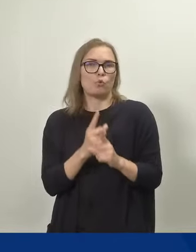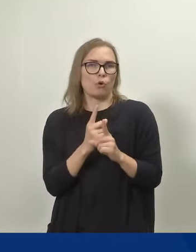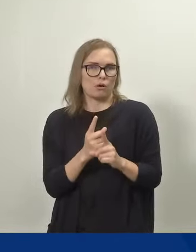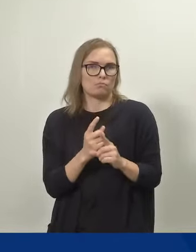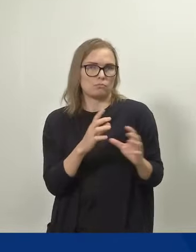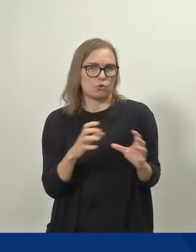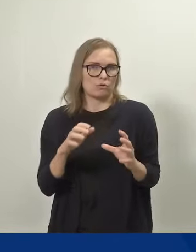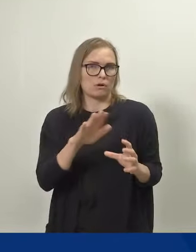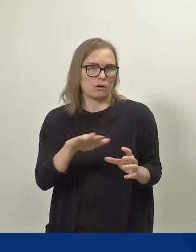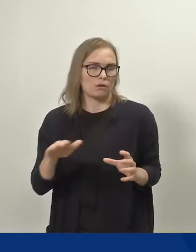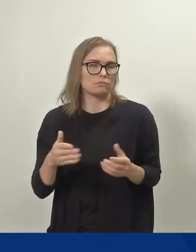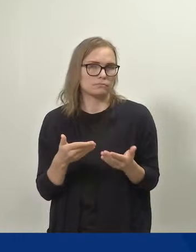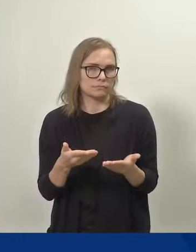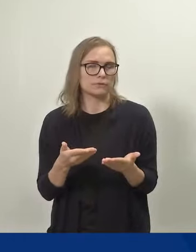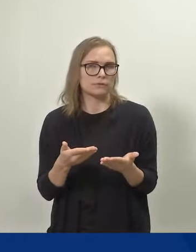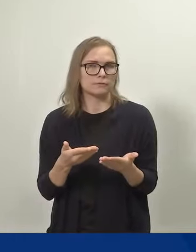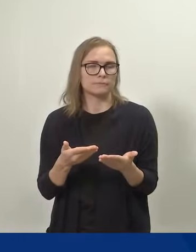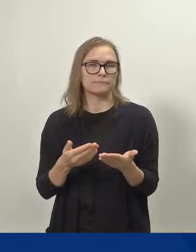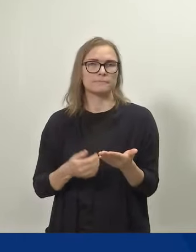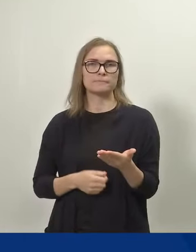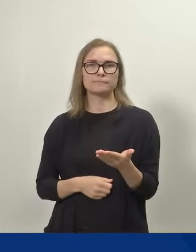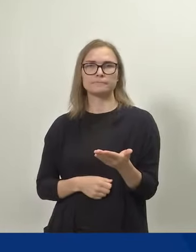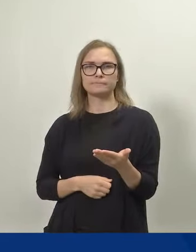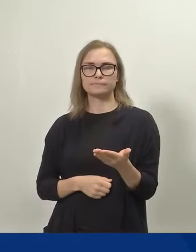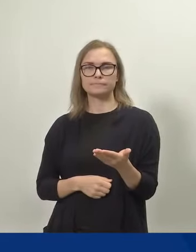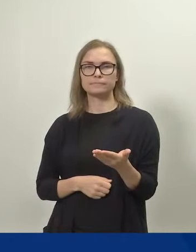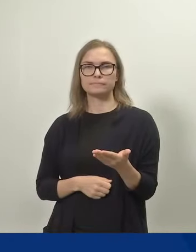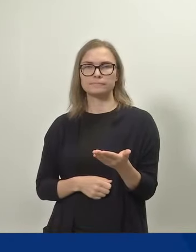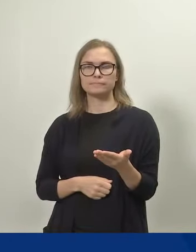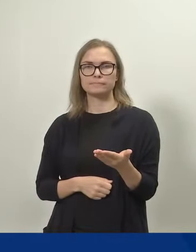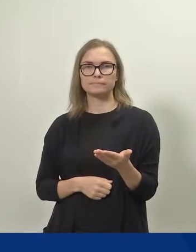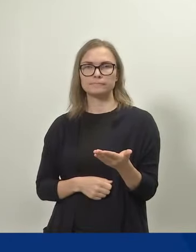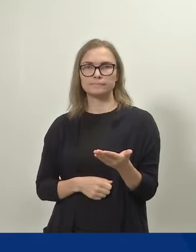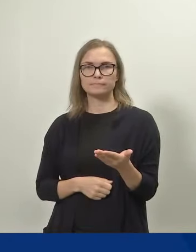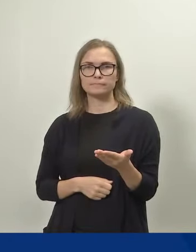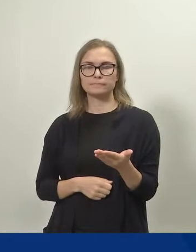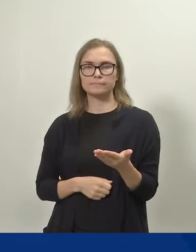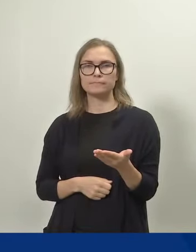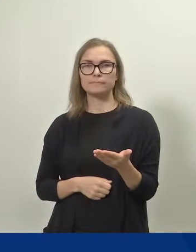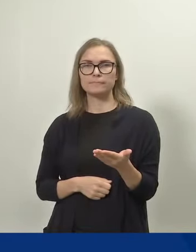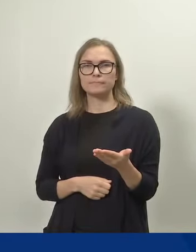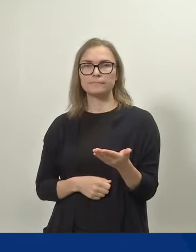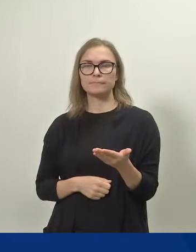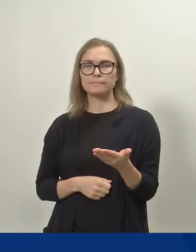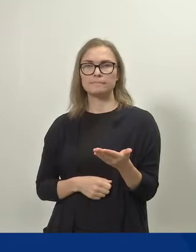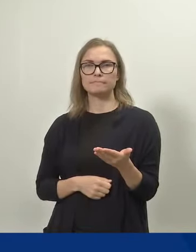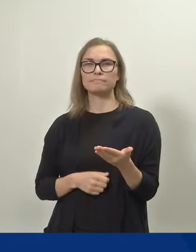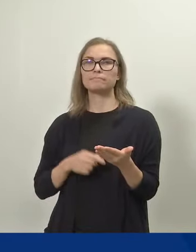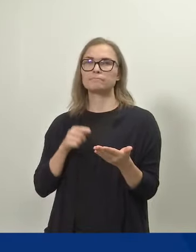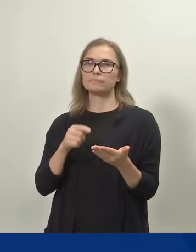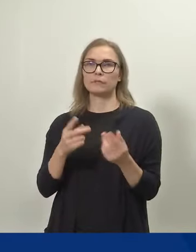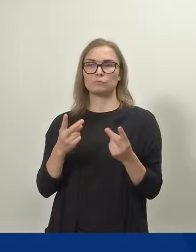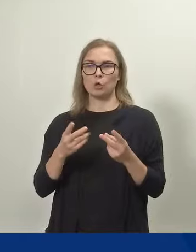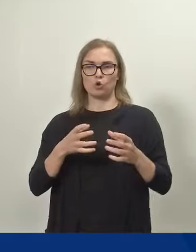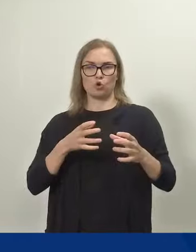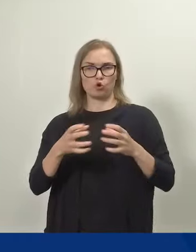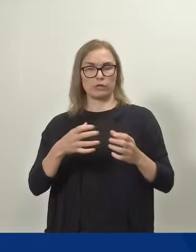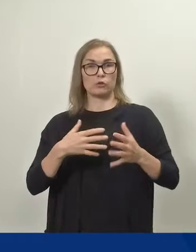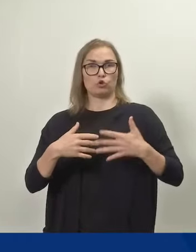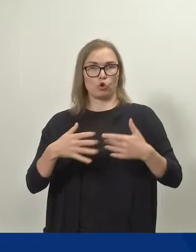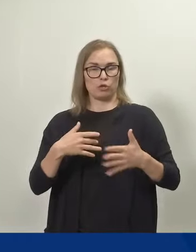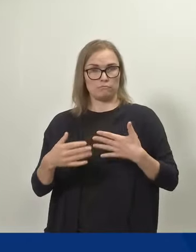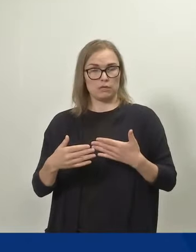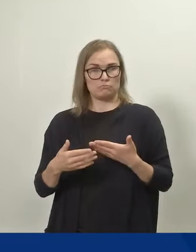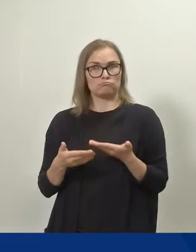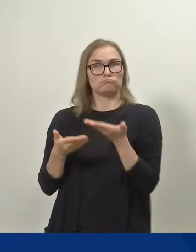without that we do concrete, take concrete measures, and it